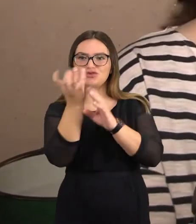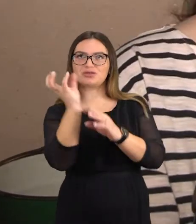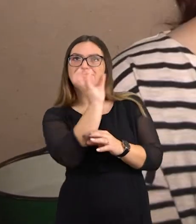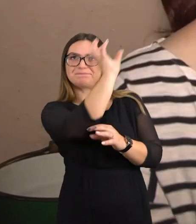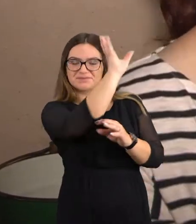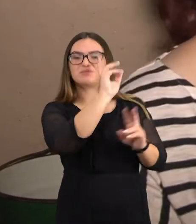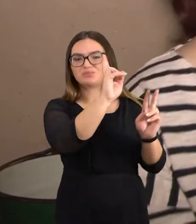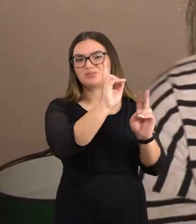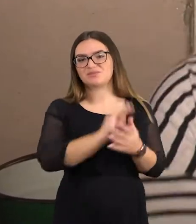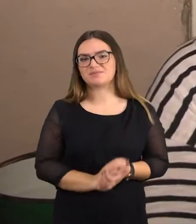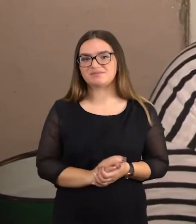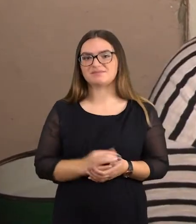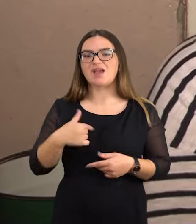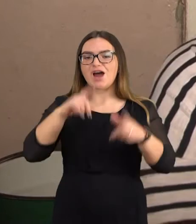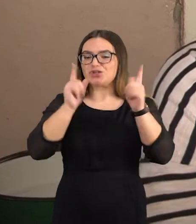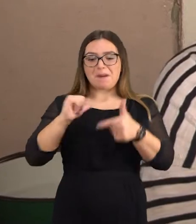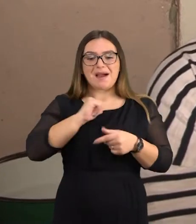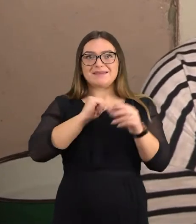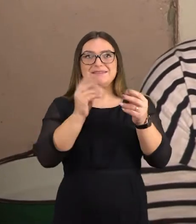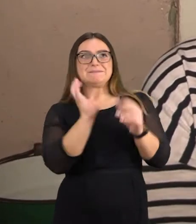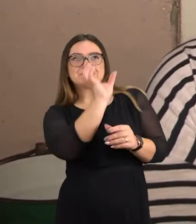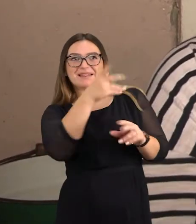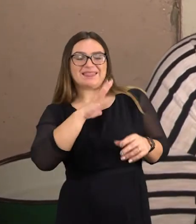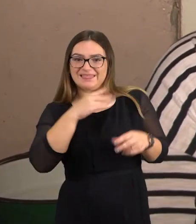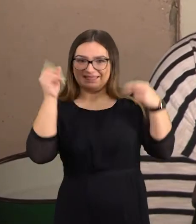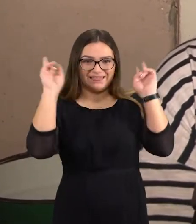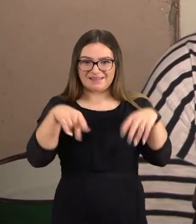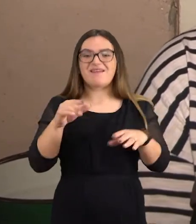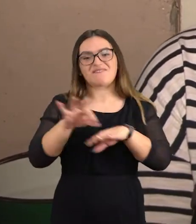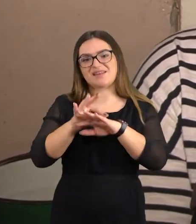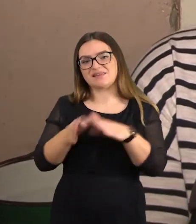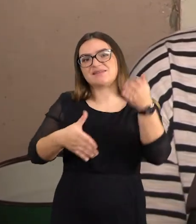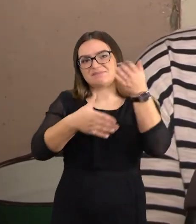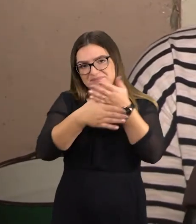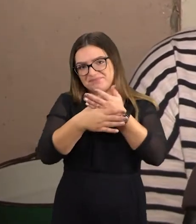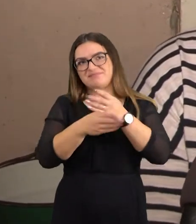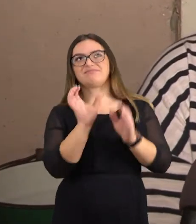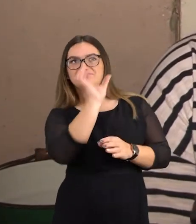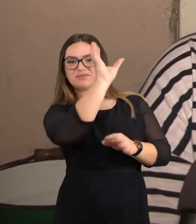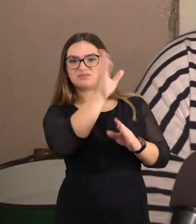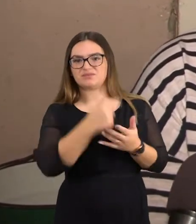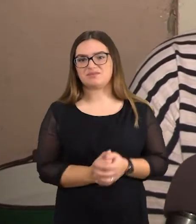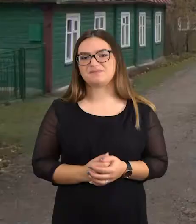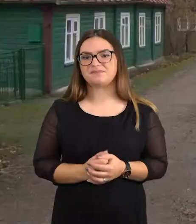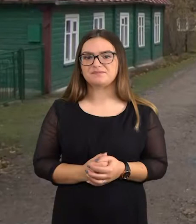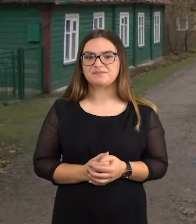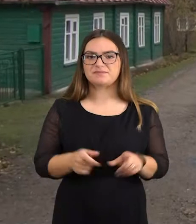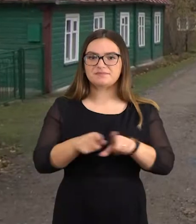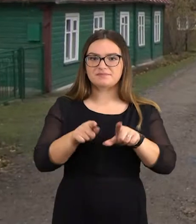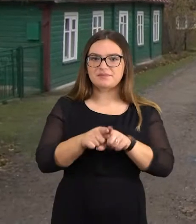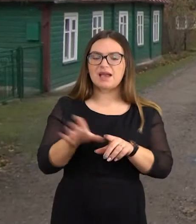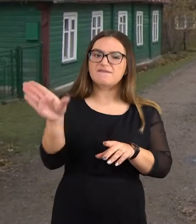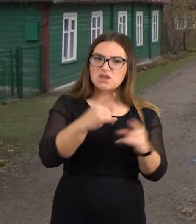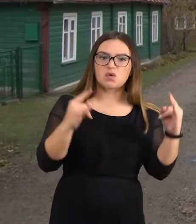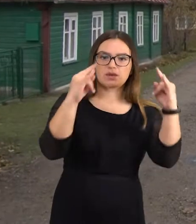reiklausti? Taip, aš tikrai to nepadarysi tikriausiai pati. Nedėsim į lentyną, tvirtinsim. Detektoriai